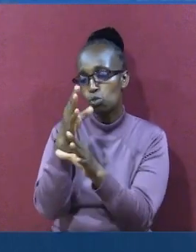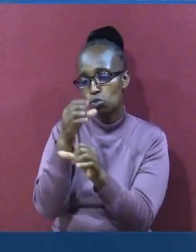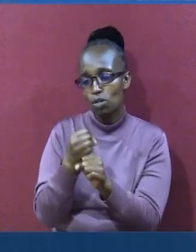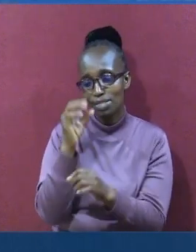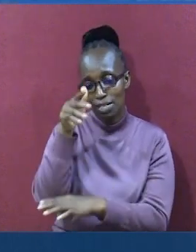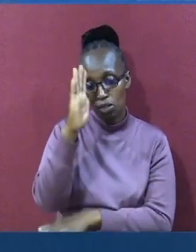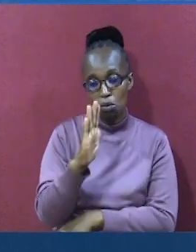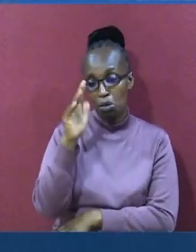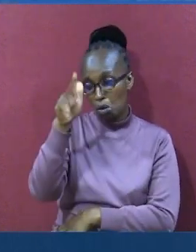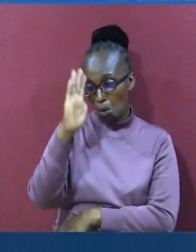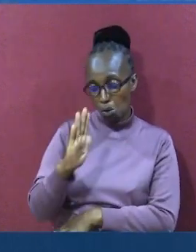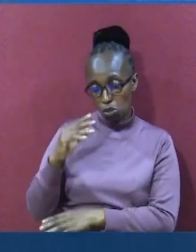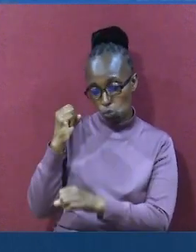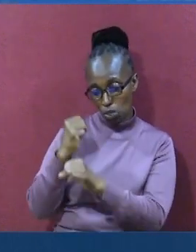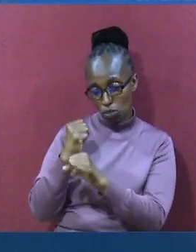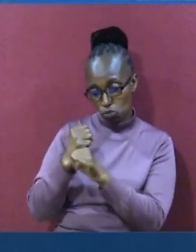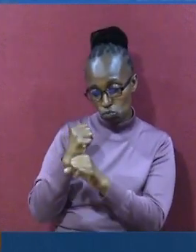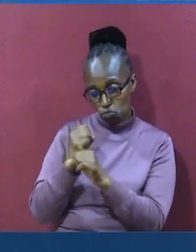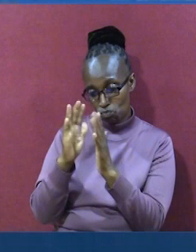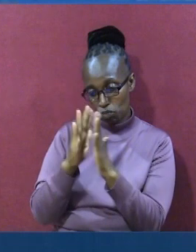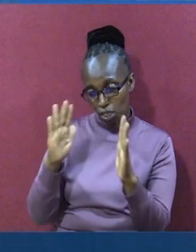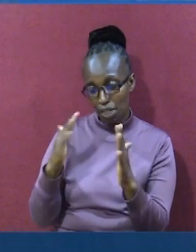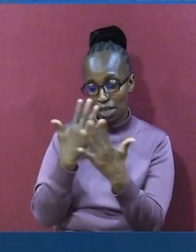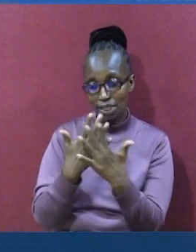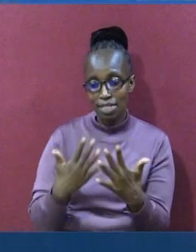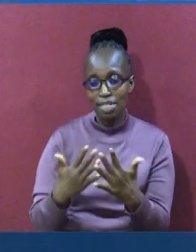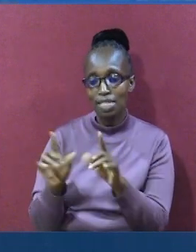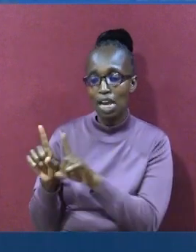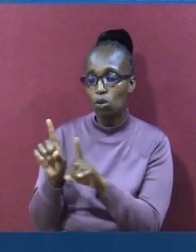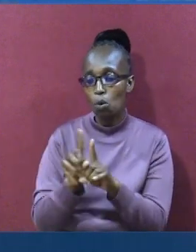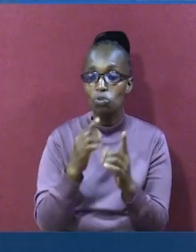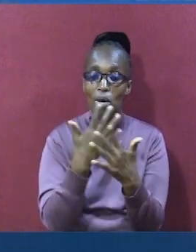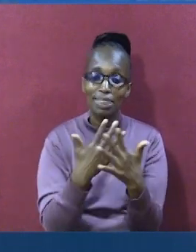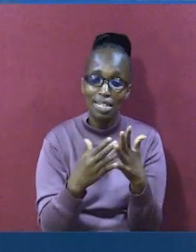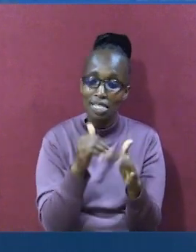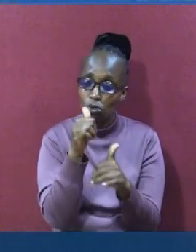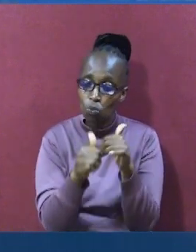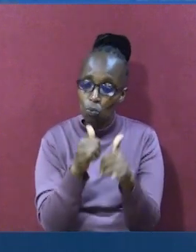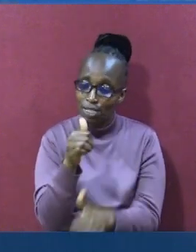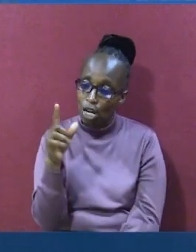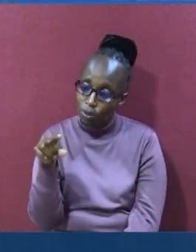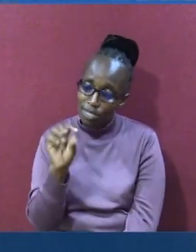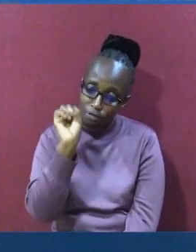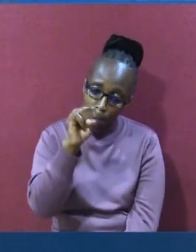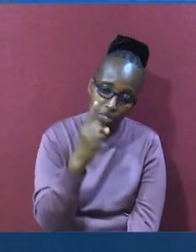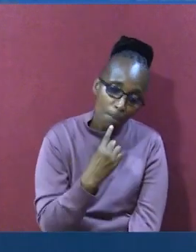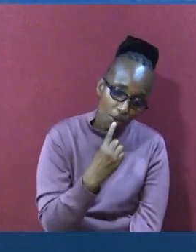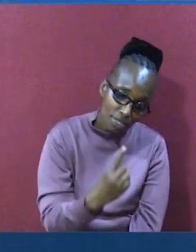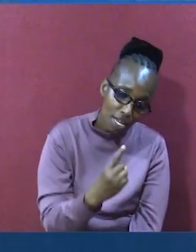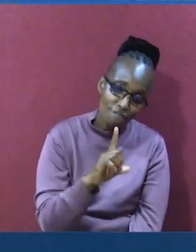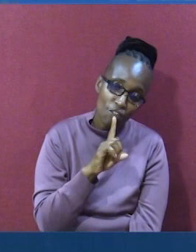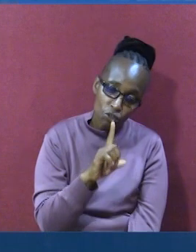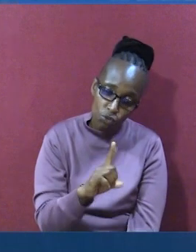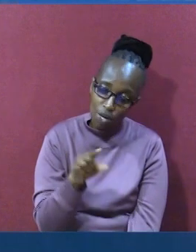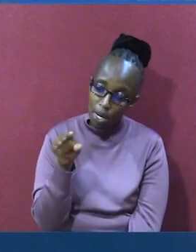Na ataweza kukufikia. Na ataweza kukufanya mambo makuu. Na mambo ambayo. Atawewe mwenyewe. Utakuja kusema ya